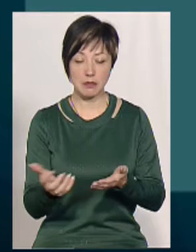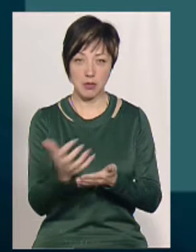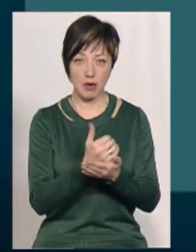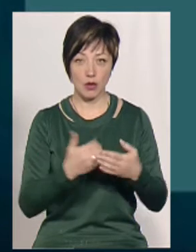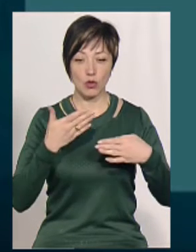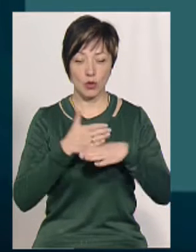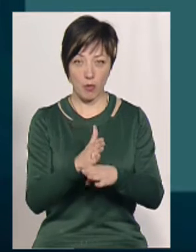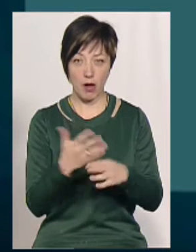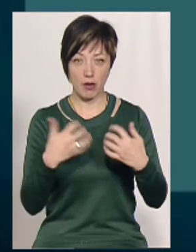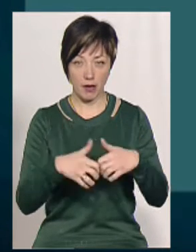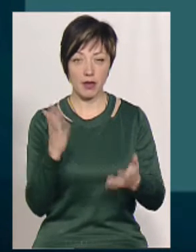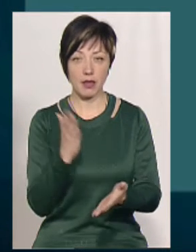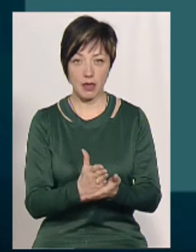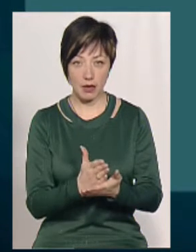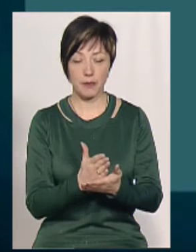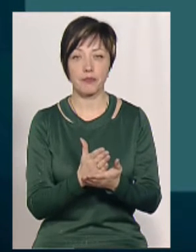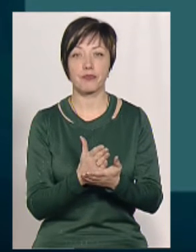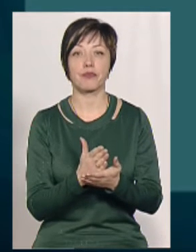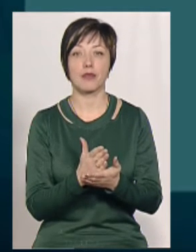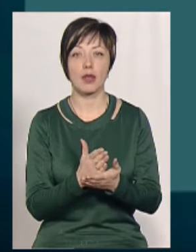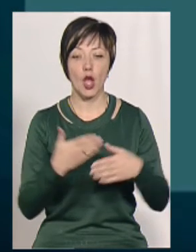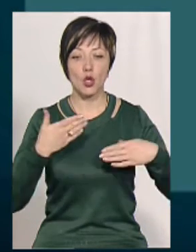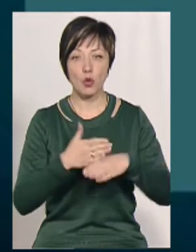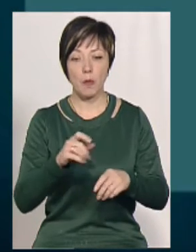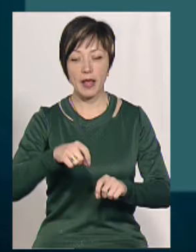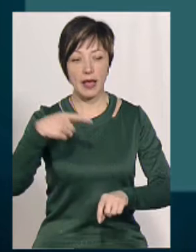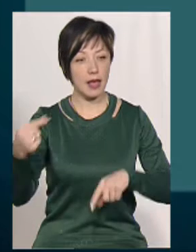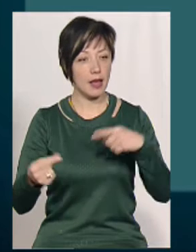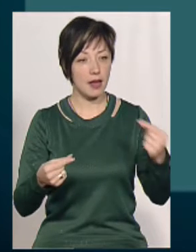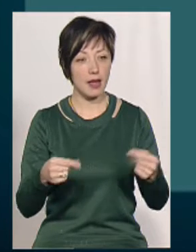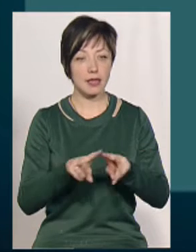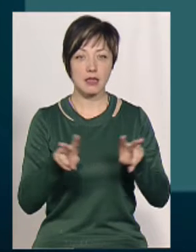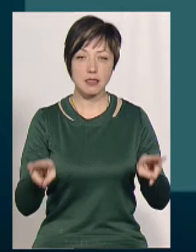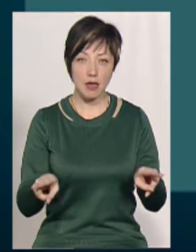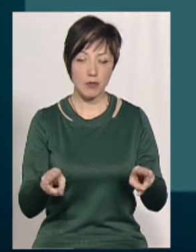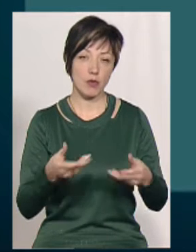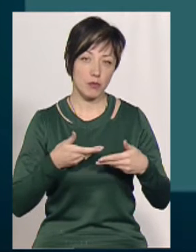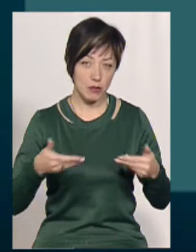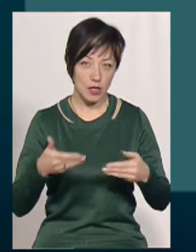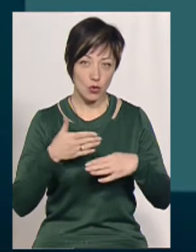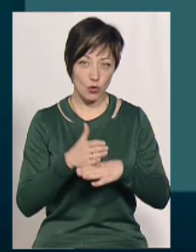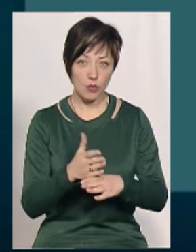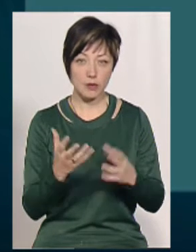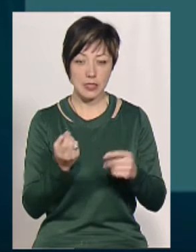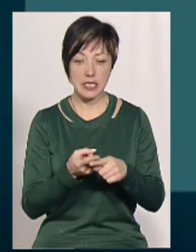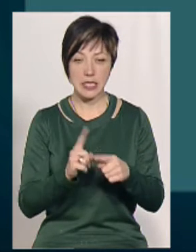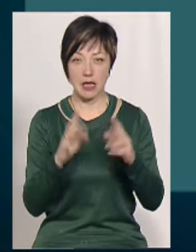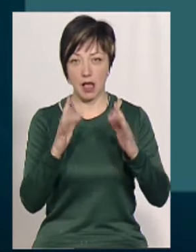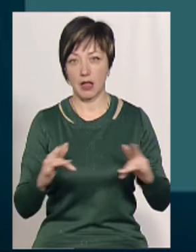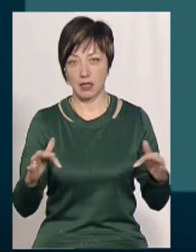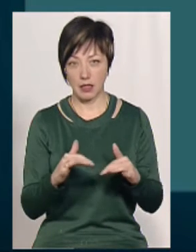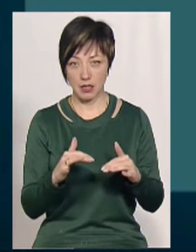дробарка, яка дробить гілля, і так само ми дробимо ці ялинки.